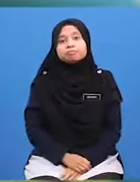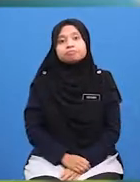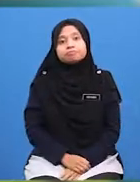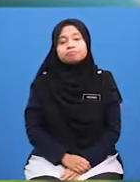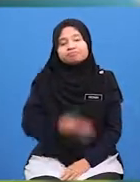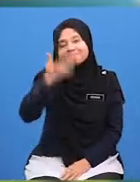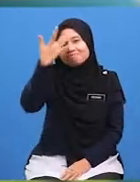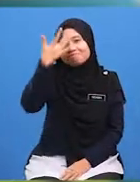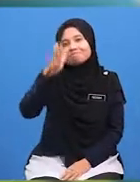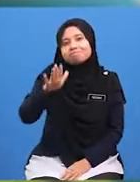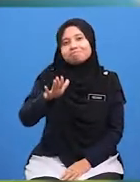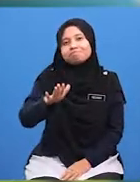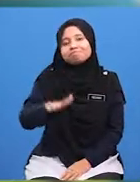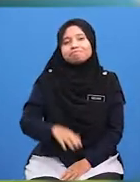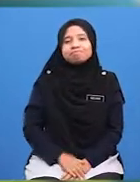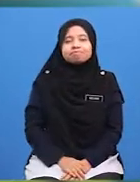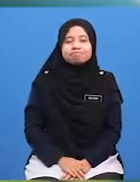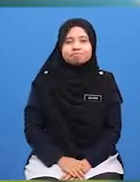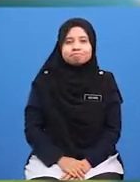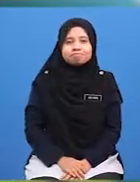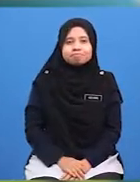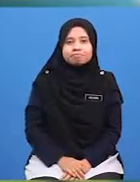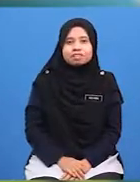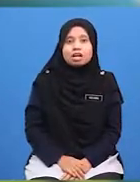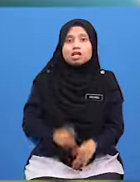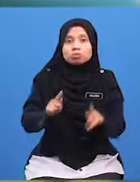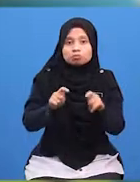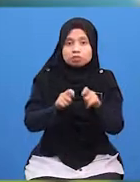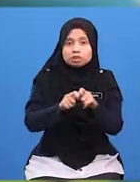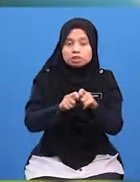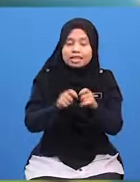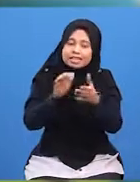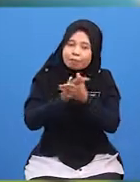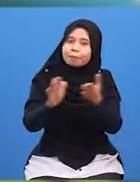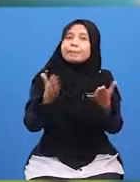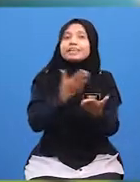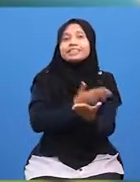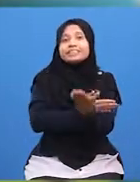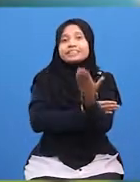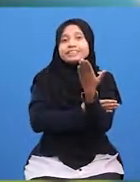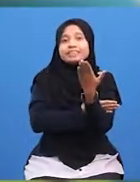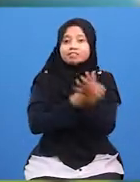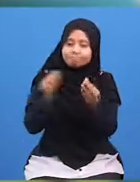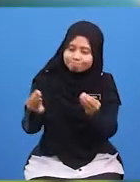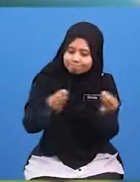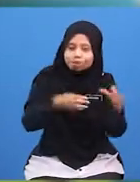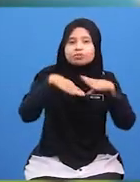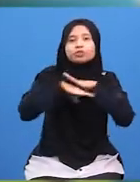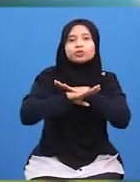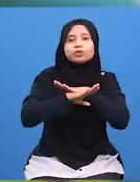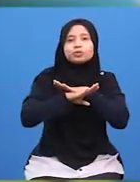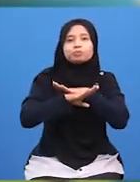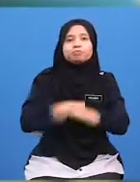Pandai Bagus Seperti Selamat Pagi Jemput Masuk